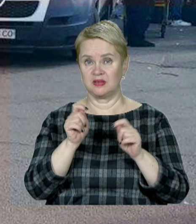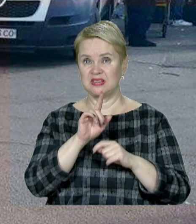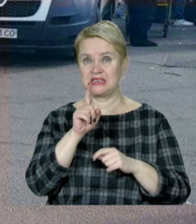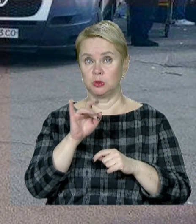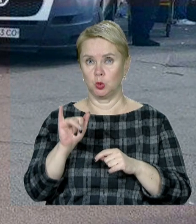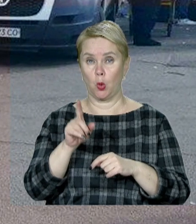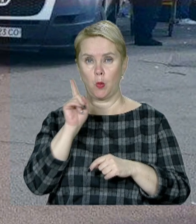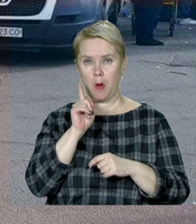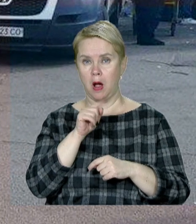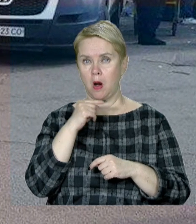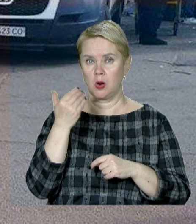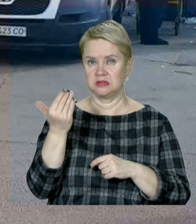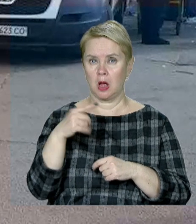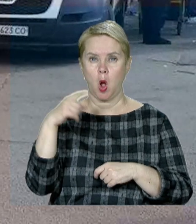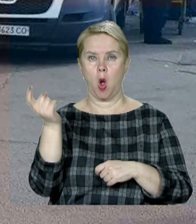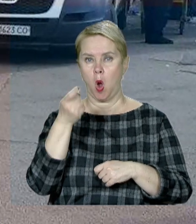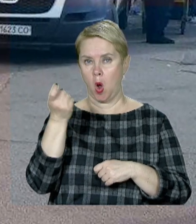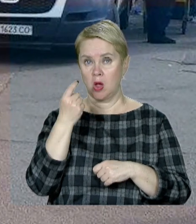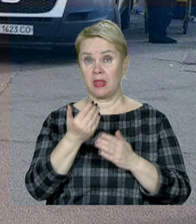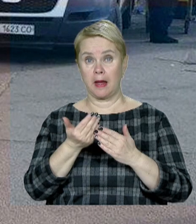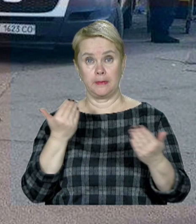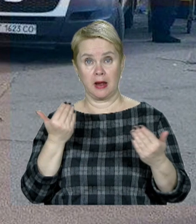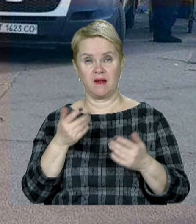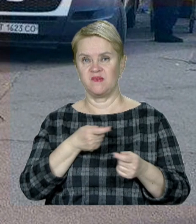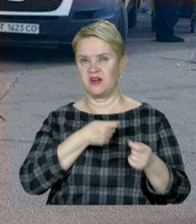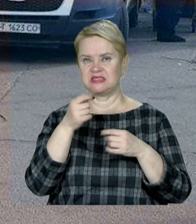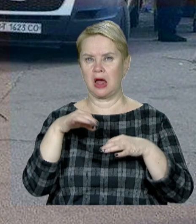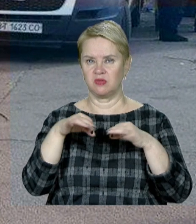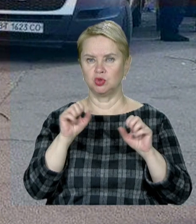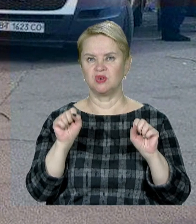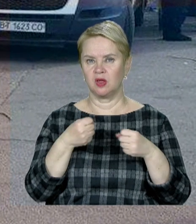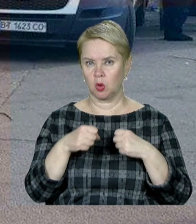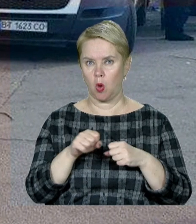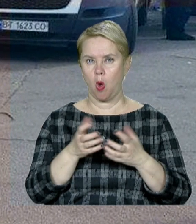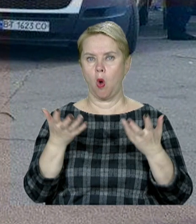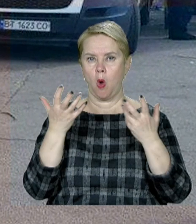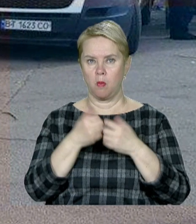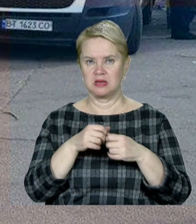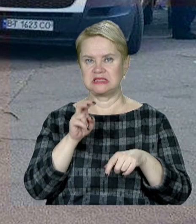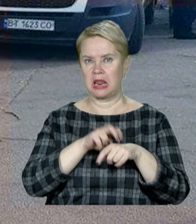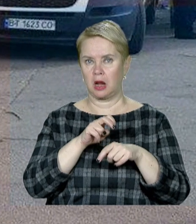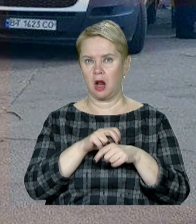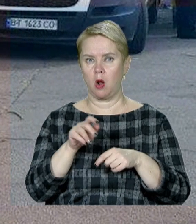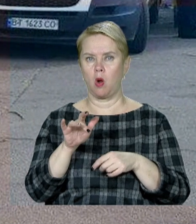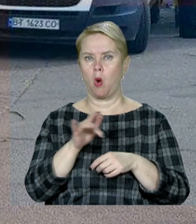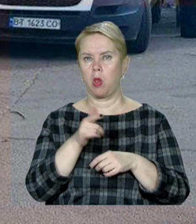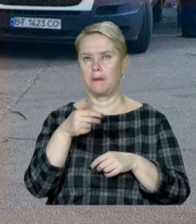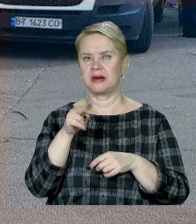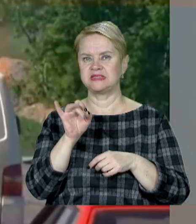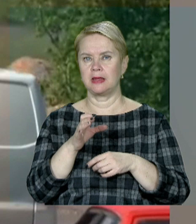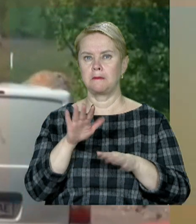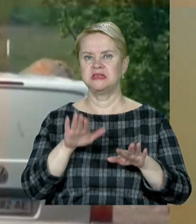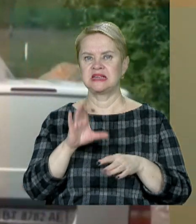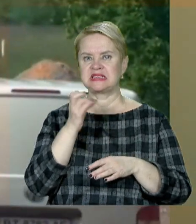ЗСУ. Поки загарбники там хазяйнують. Напередодні вивезли автомобілі швидкої та обладнання з лікарень Голої пристані до міста